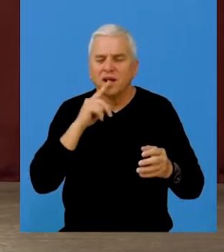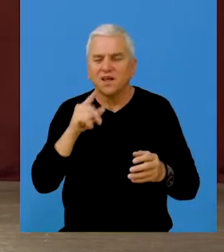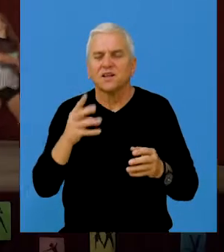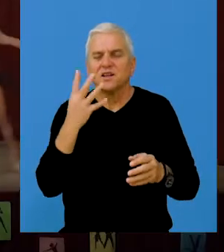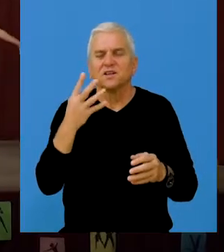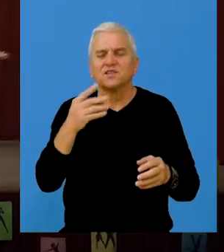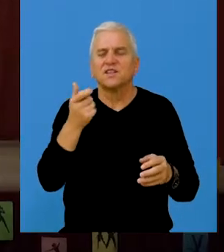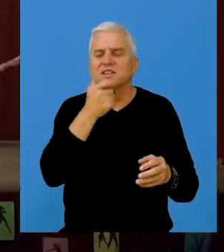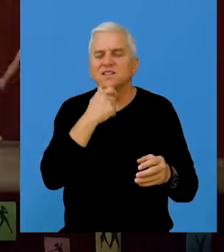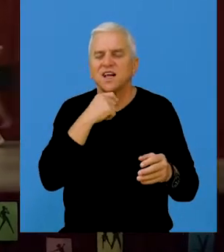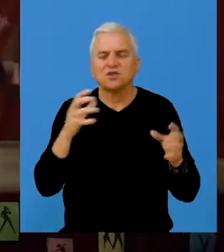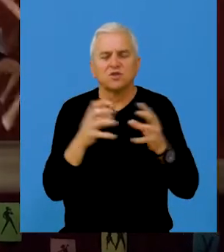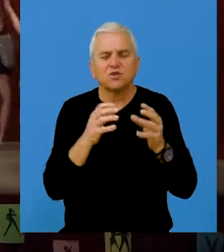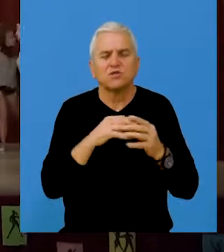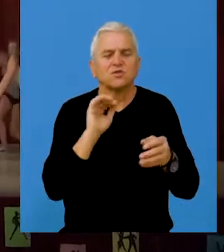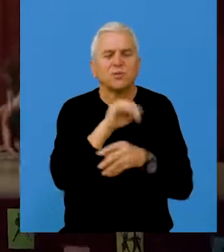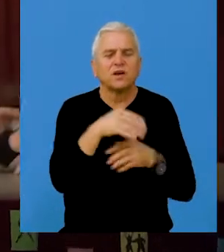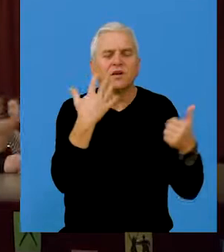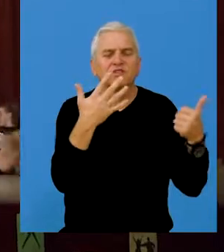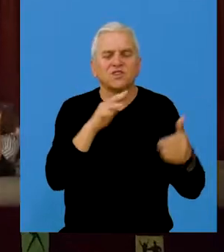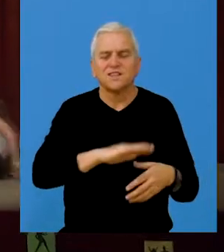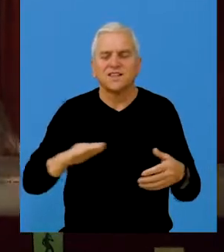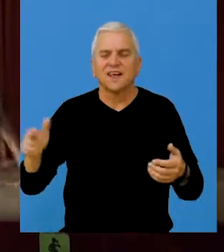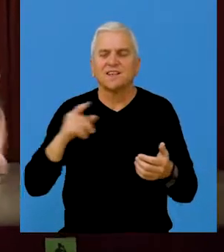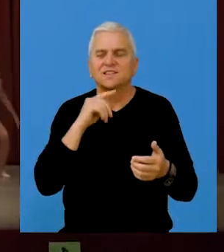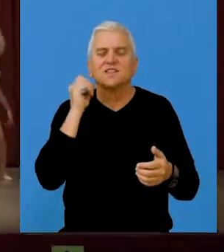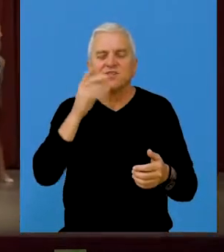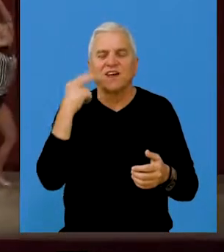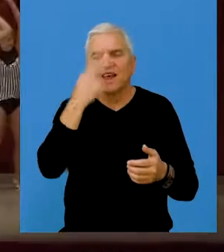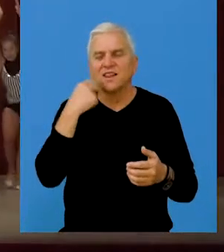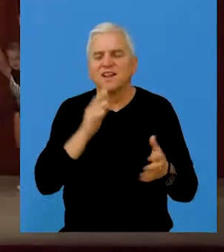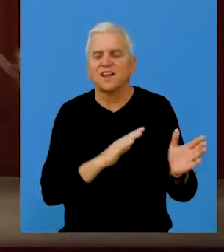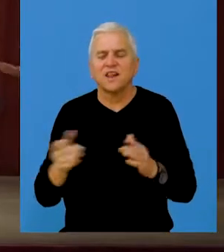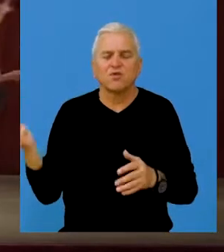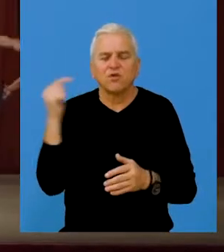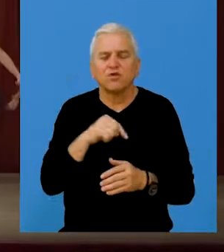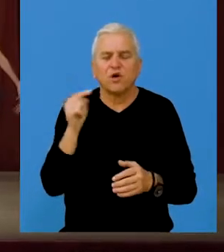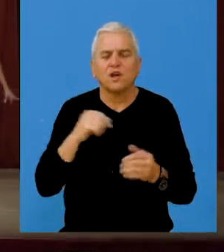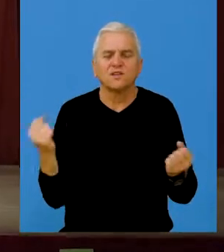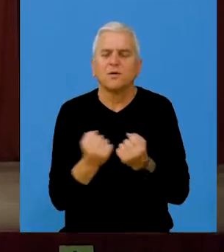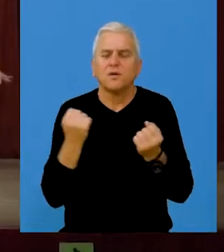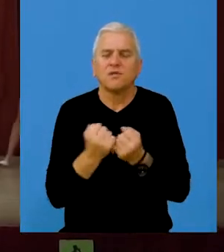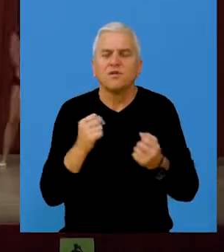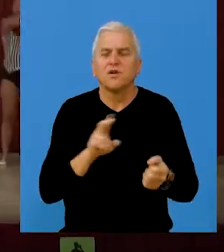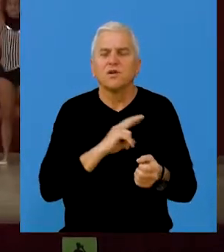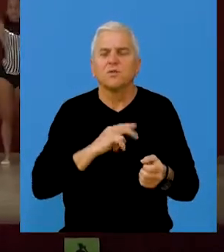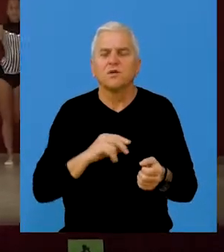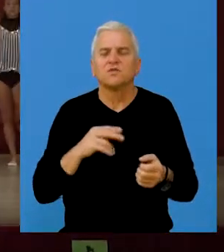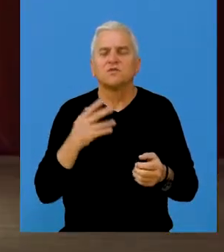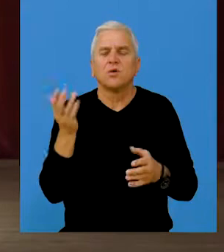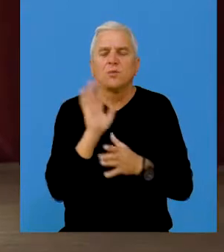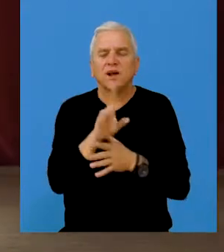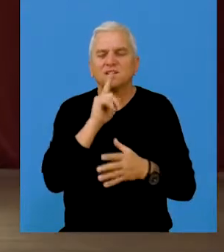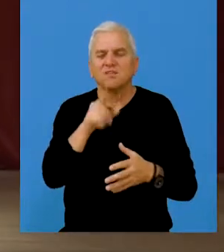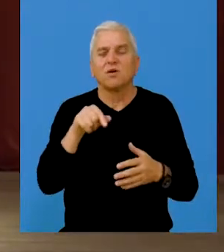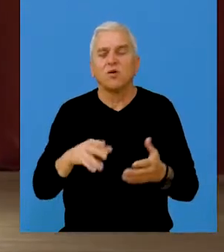prekida u četiri starosne grupe sa više od 60 dece, koja svake nedelje redovno dolaze na probe. Imali